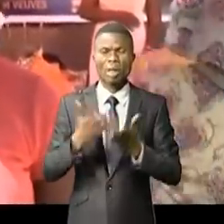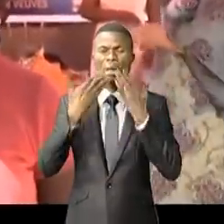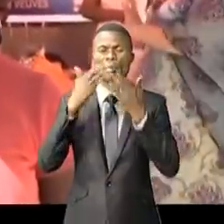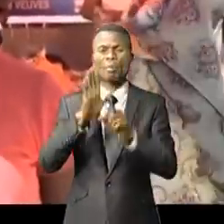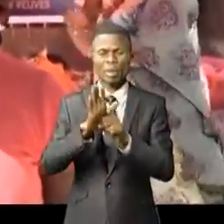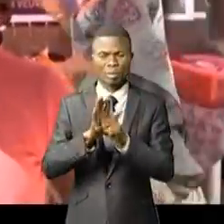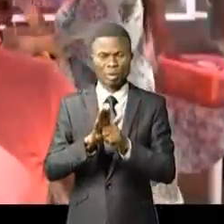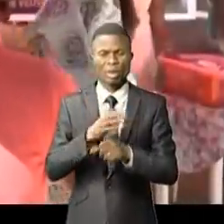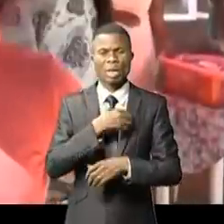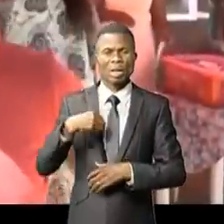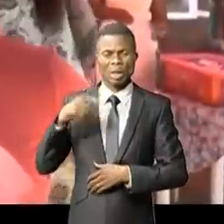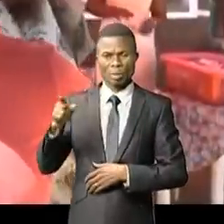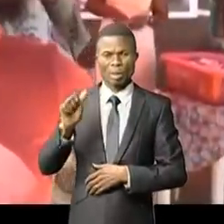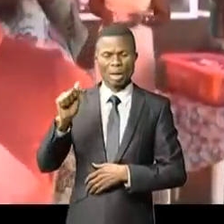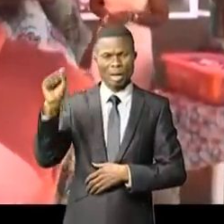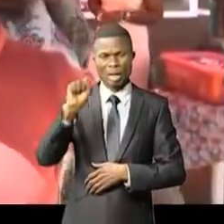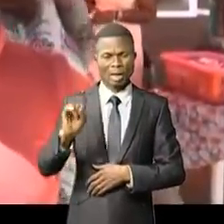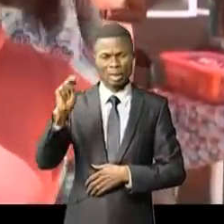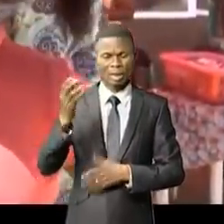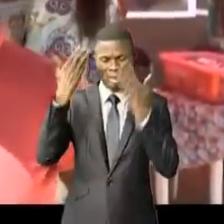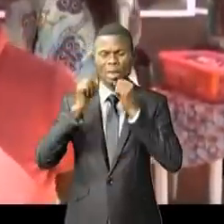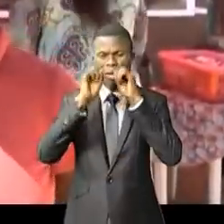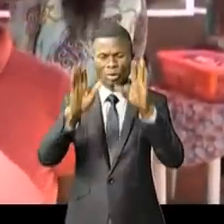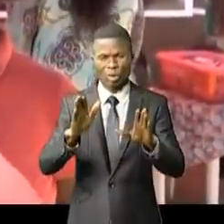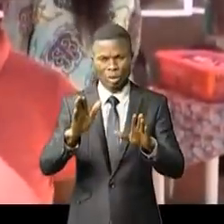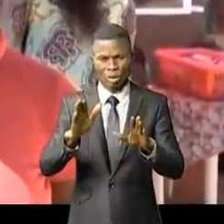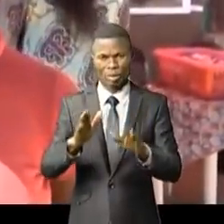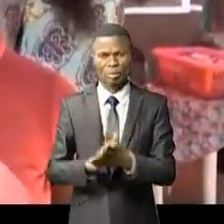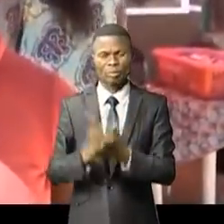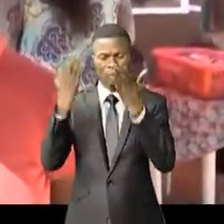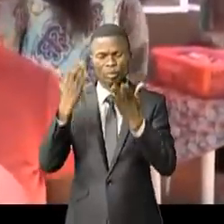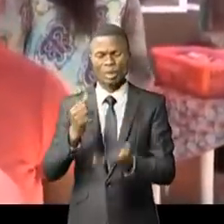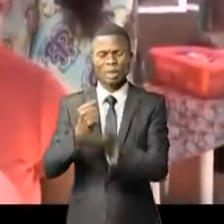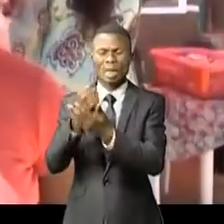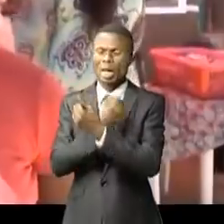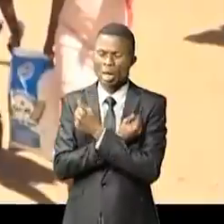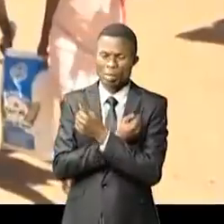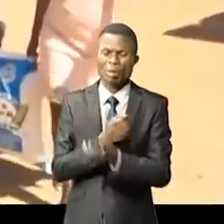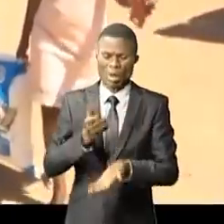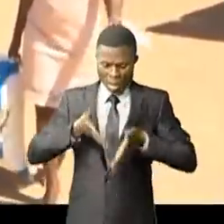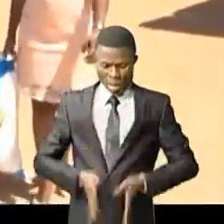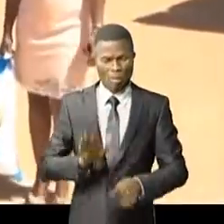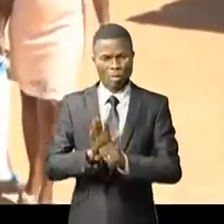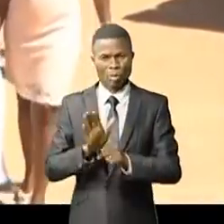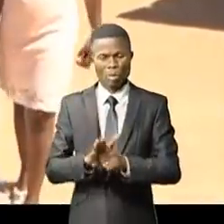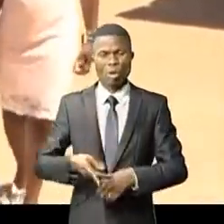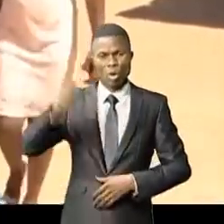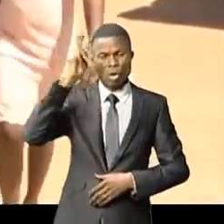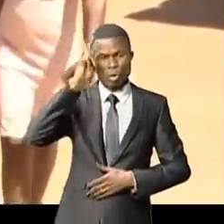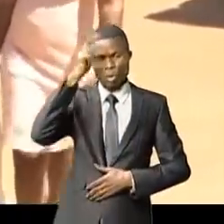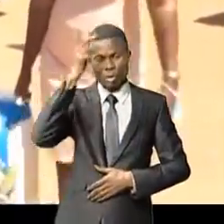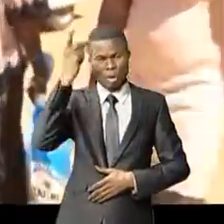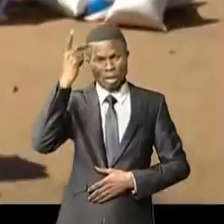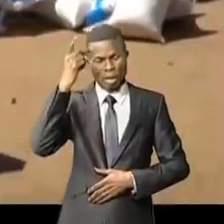fondation Asimanda que Dieu leur bénisse, que les ajuste encore la longévité, la fécondité. Dans le Okatanga, à